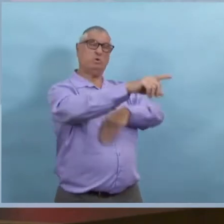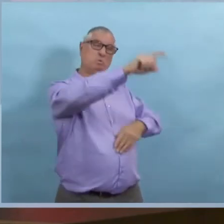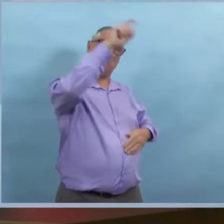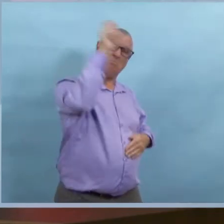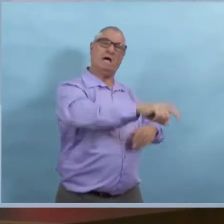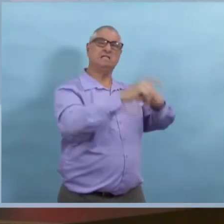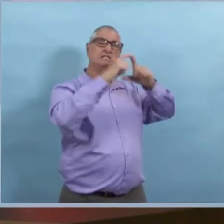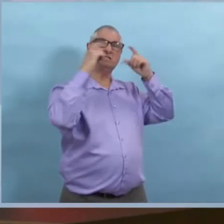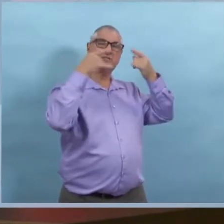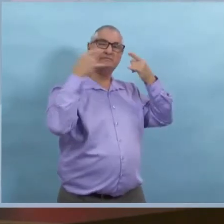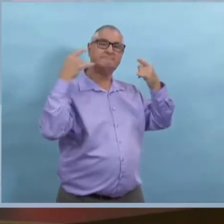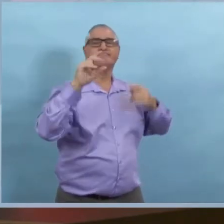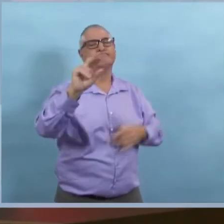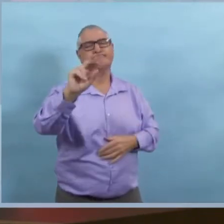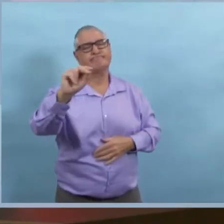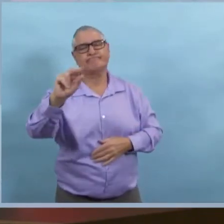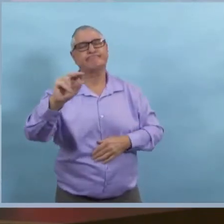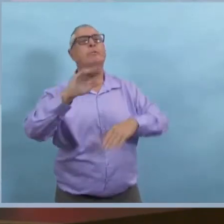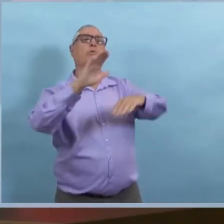loi.